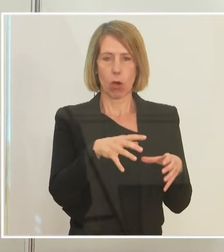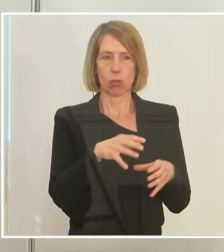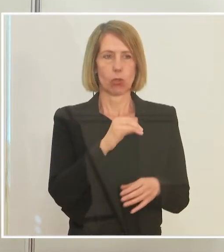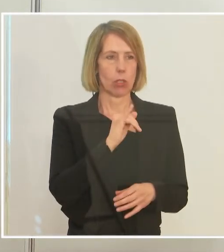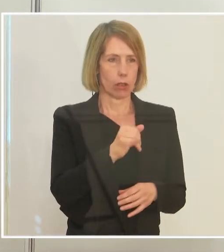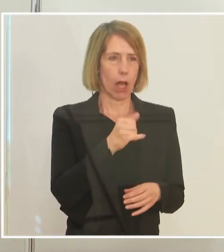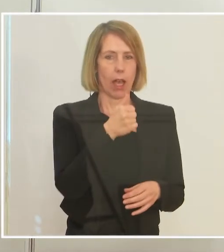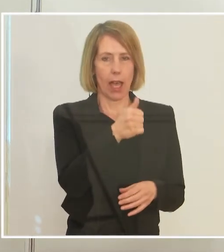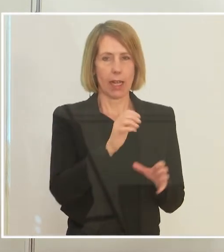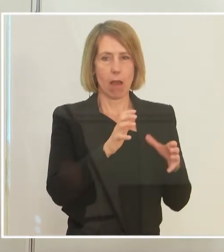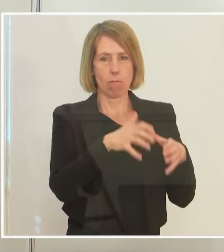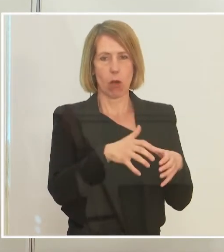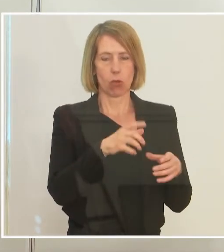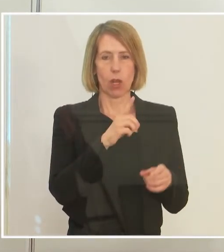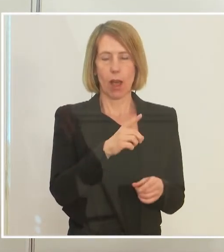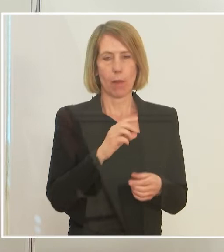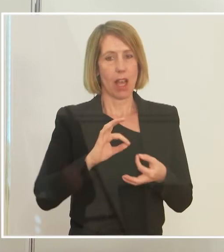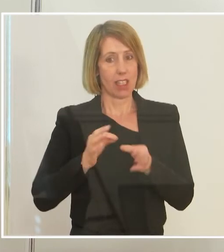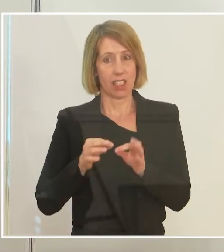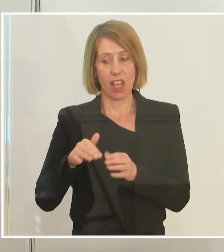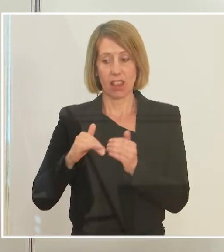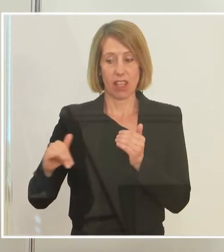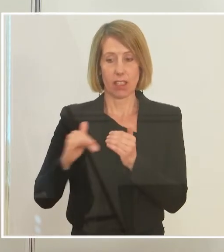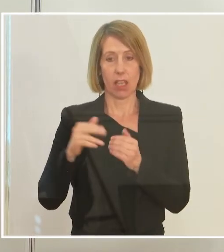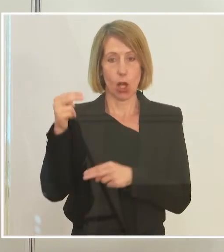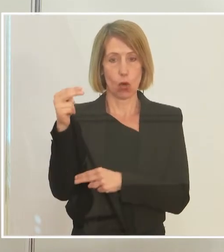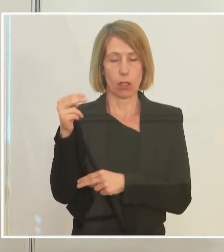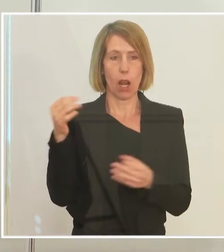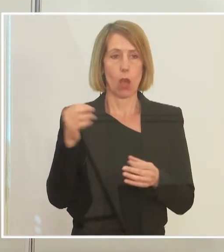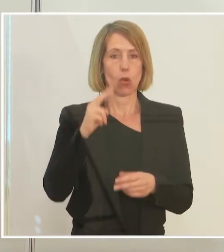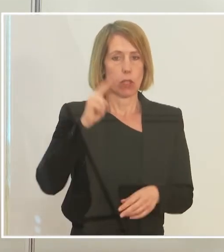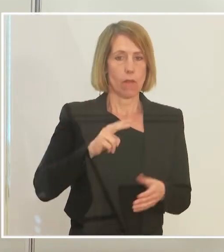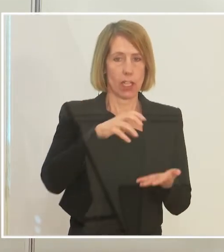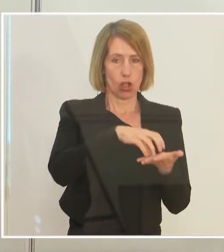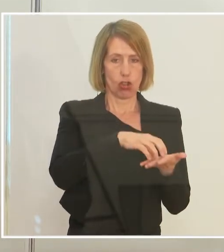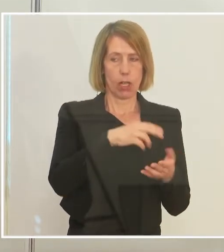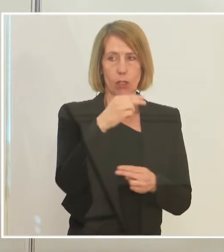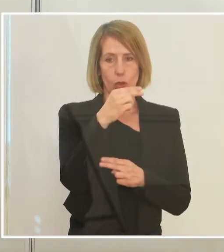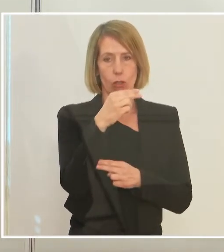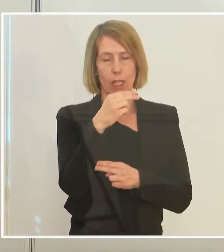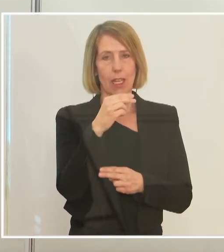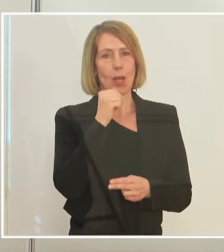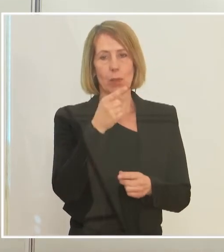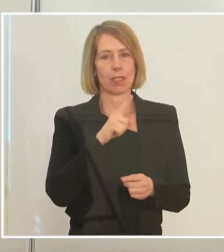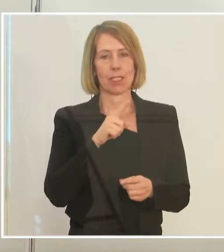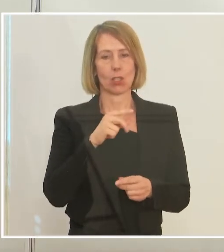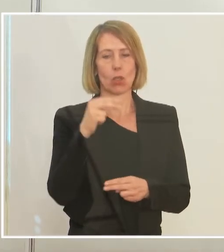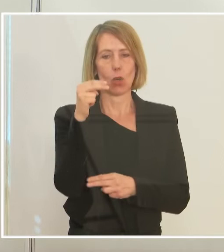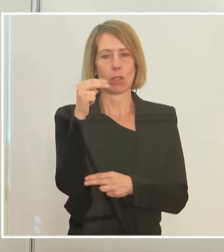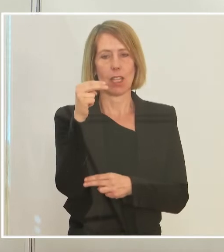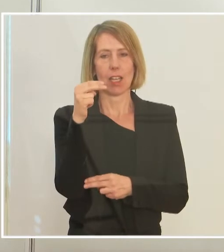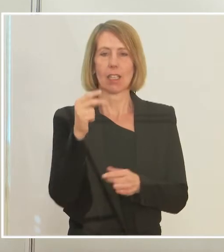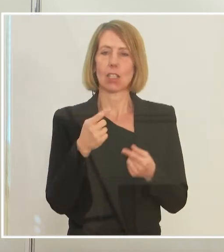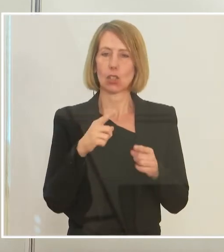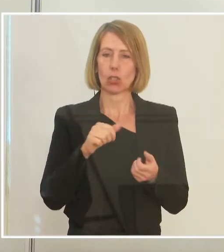oder an einem Kärntner See ist. Und es geht auch nicht nur um die Hotellerie, es geht eben auch um die Wäscherei und um die Bäckerei und dies in einer